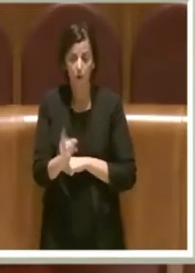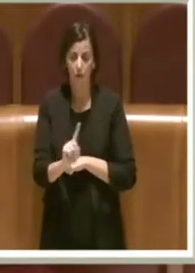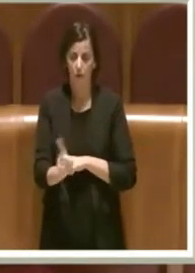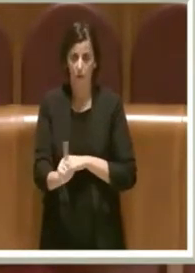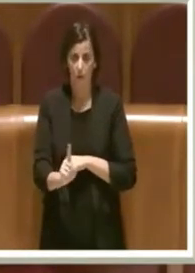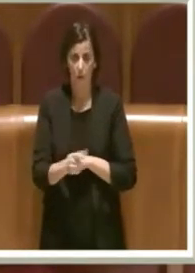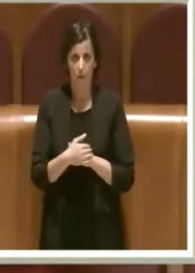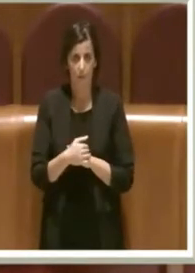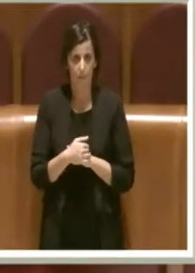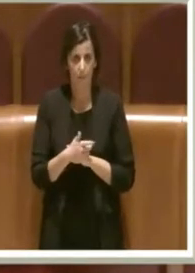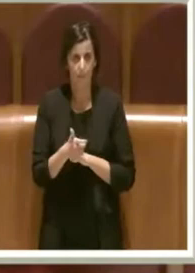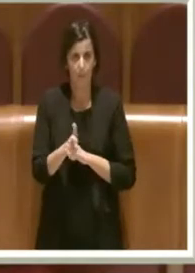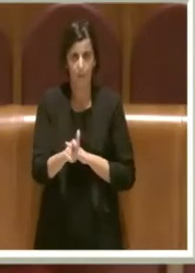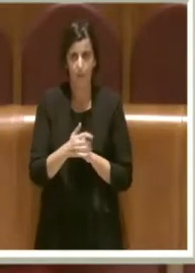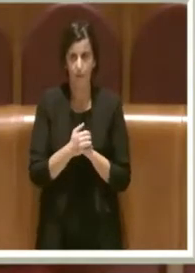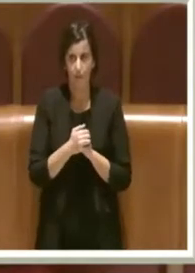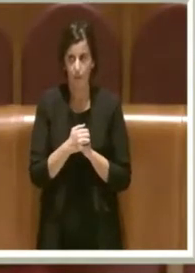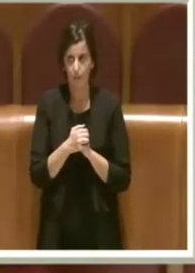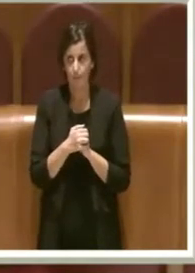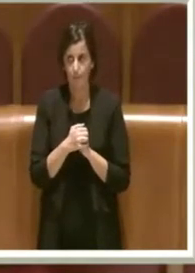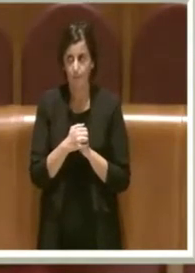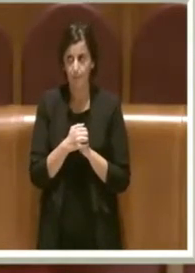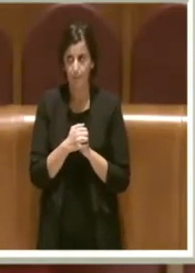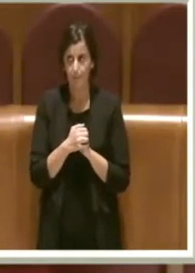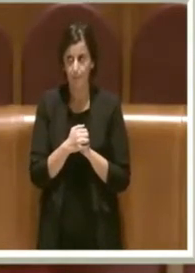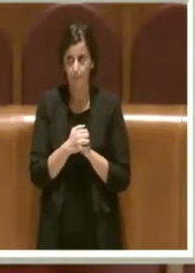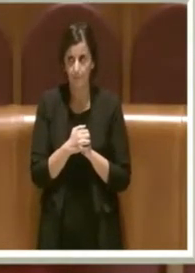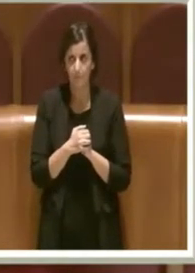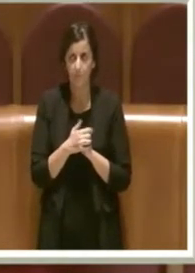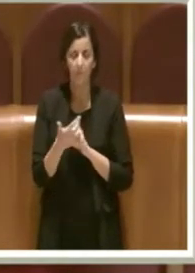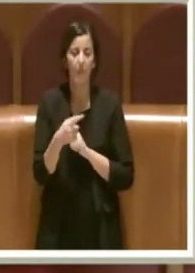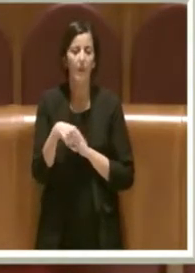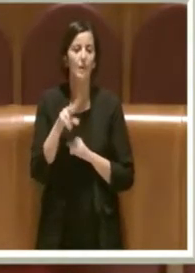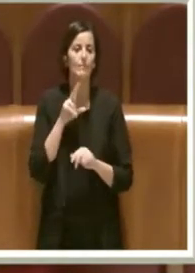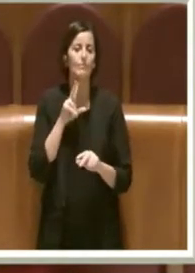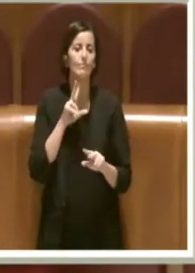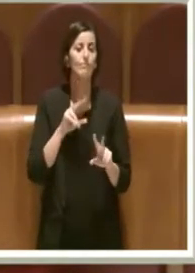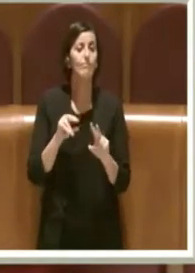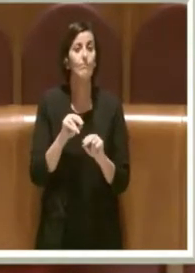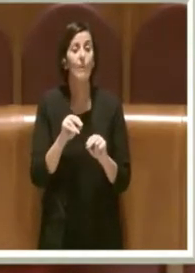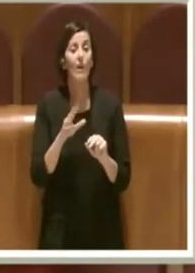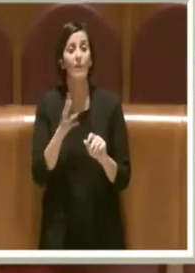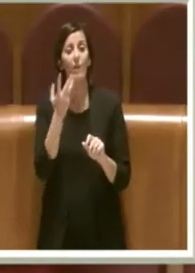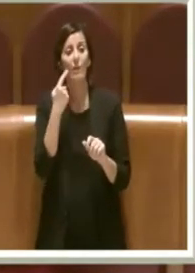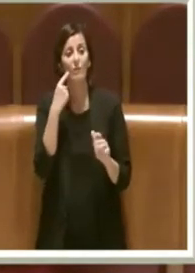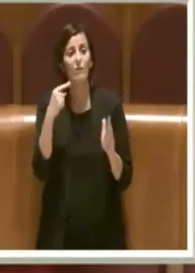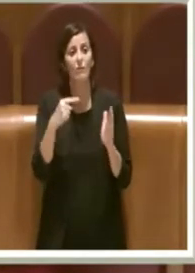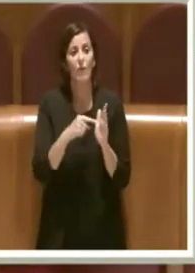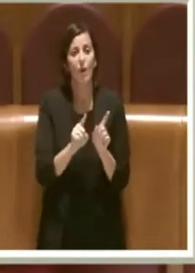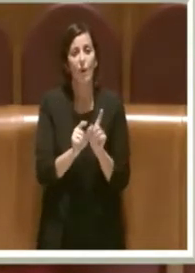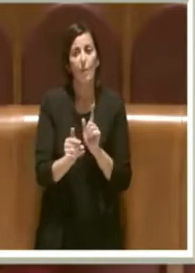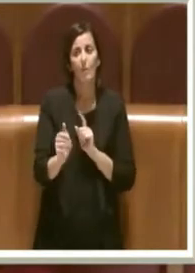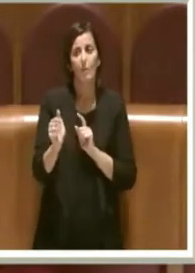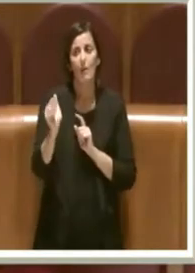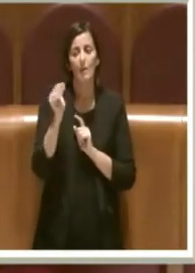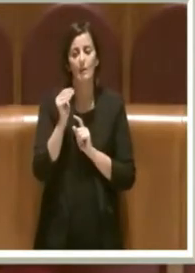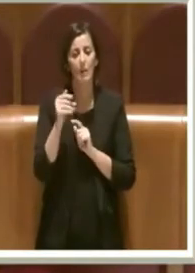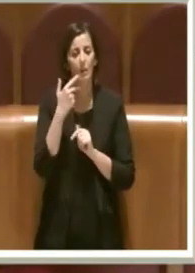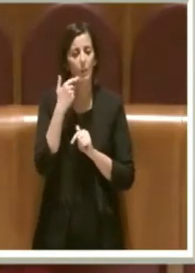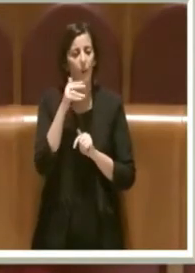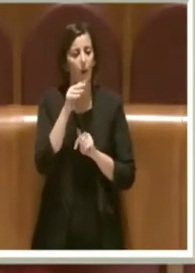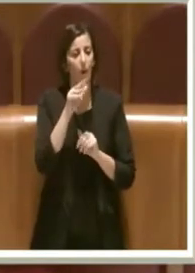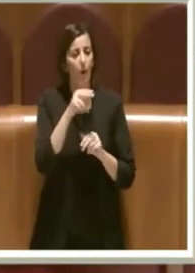parlavano di un ritorno al passato e la nomina di assessori